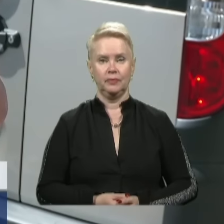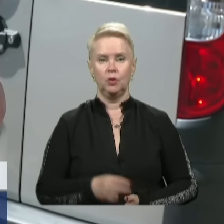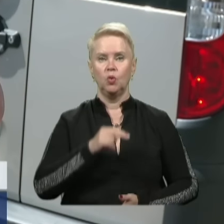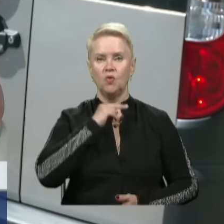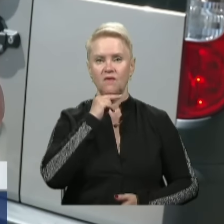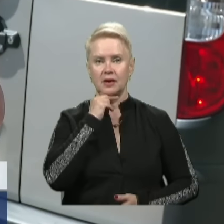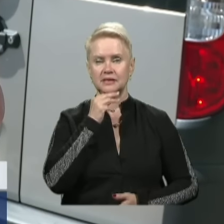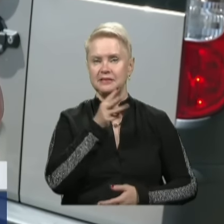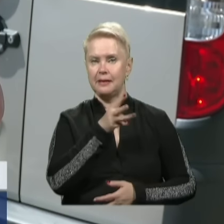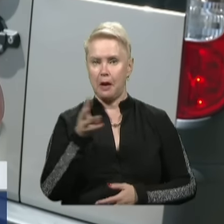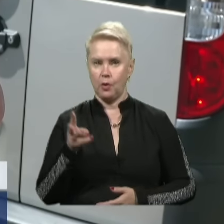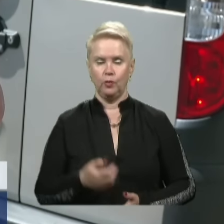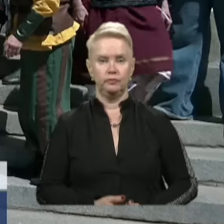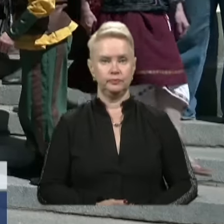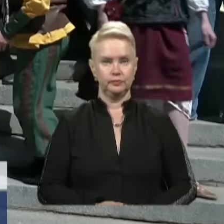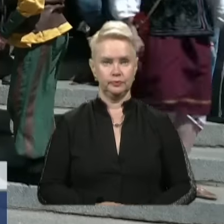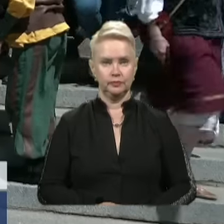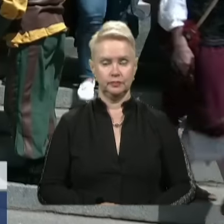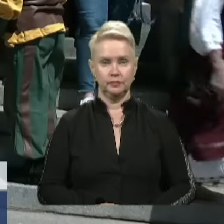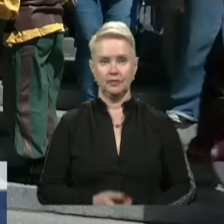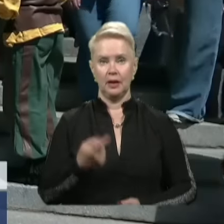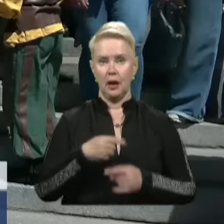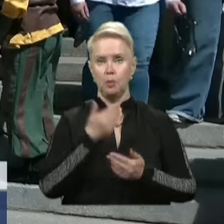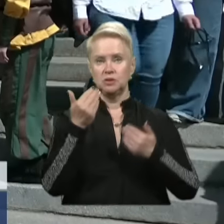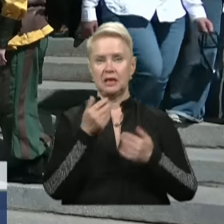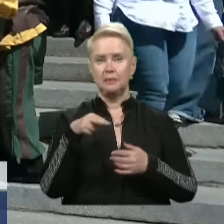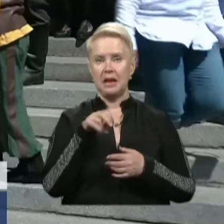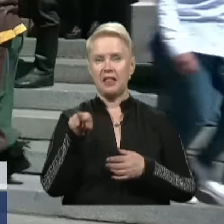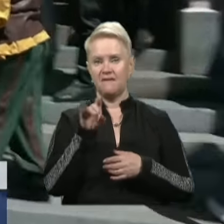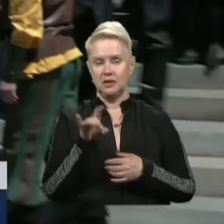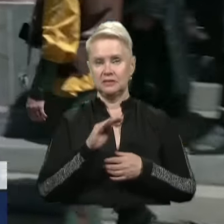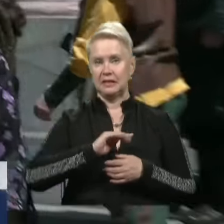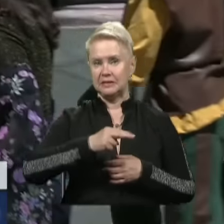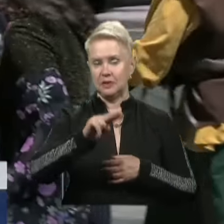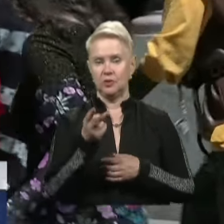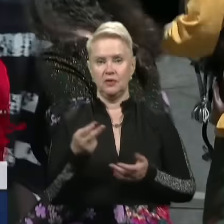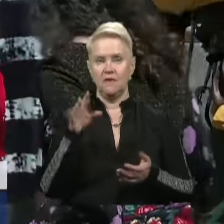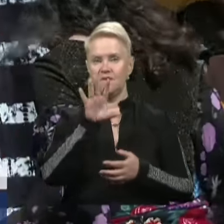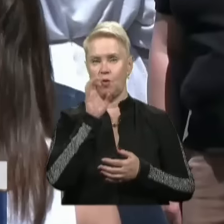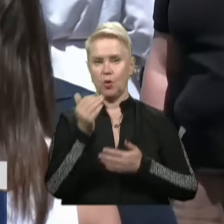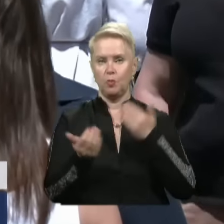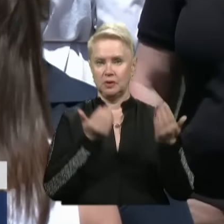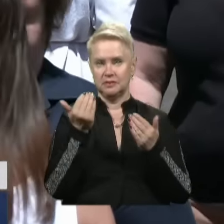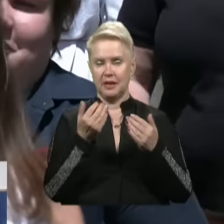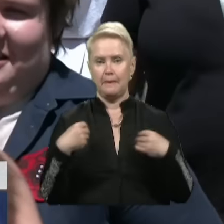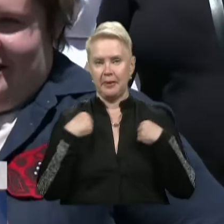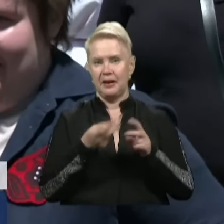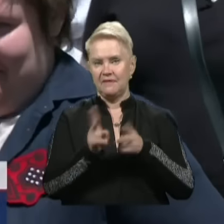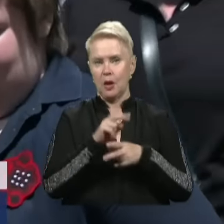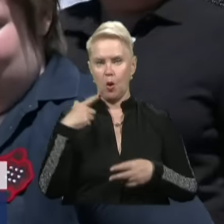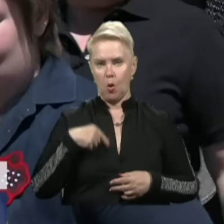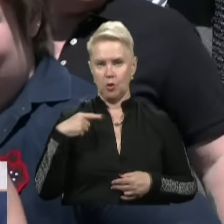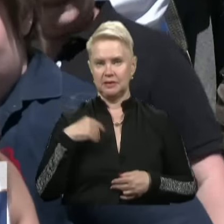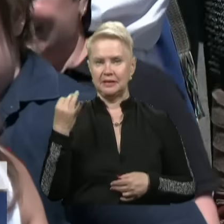увага, знімаю. А це музей Дмитра Яворницького. На сходах традиційне фото музейників, перевдягнених у